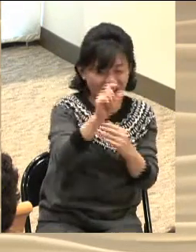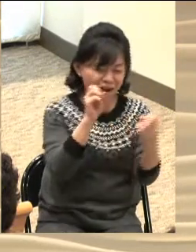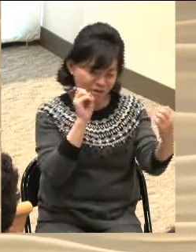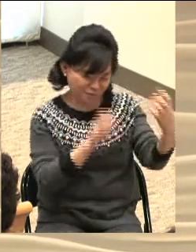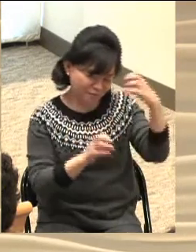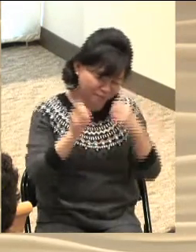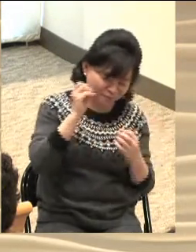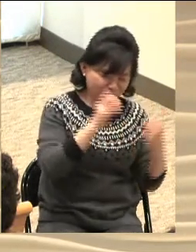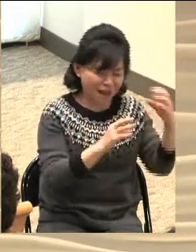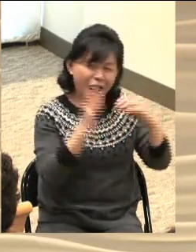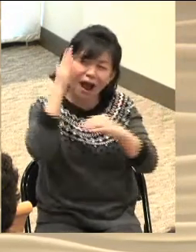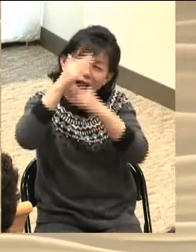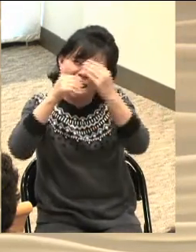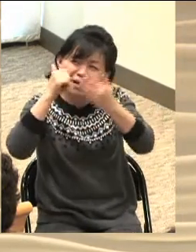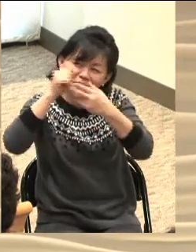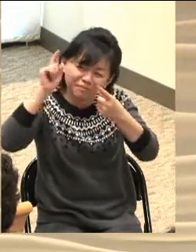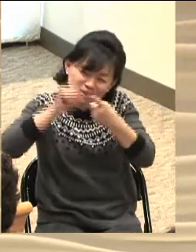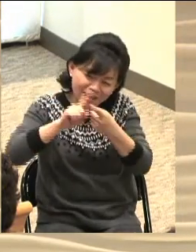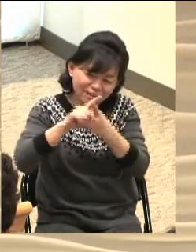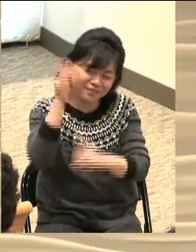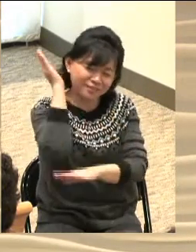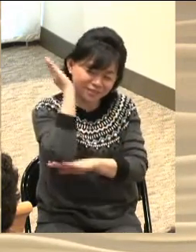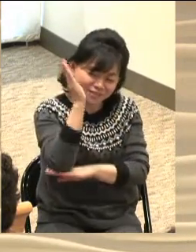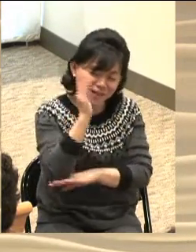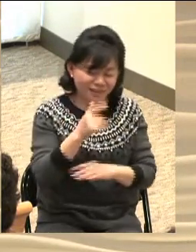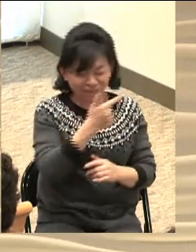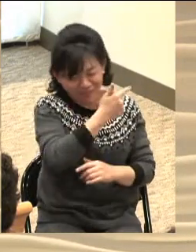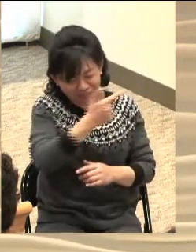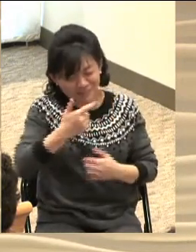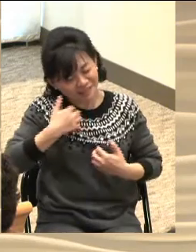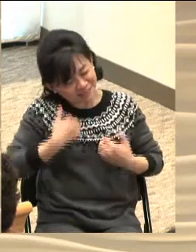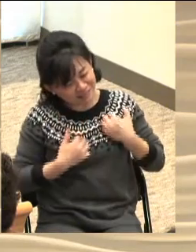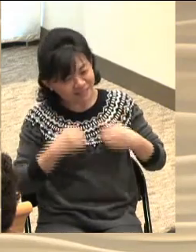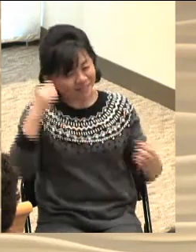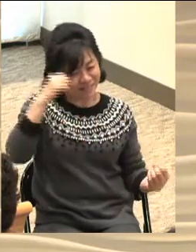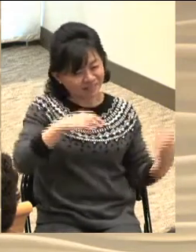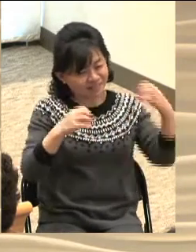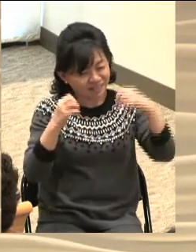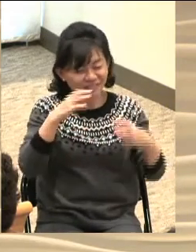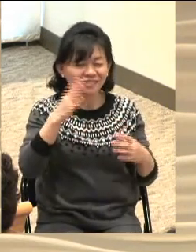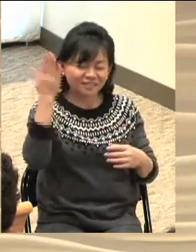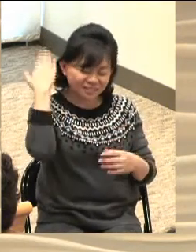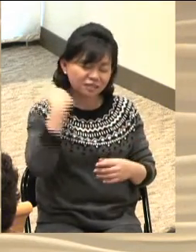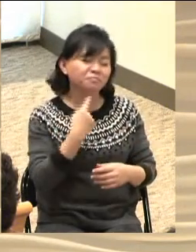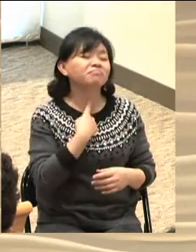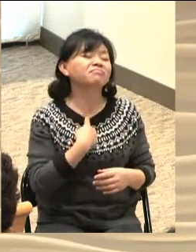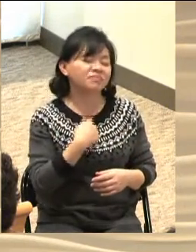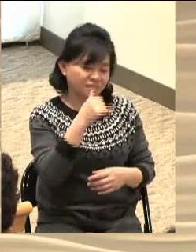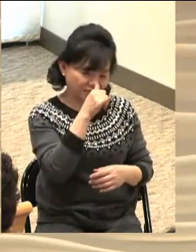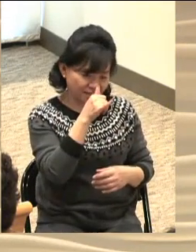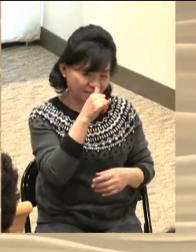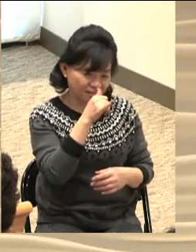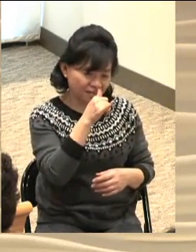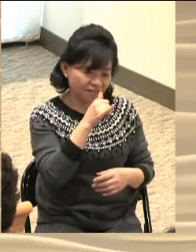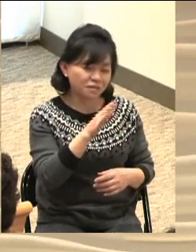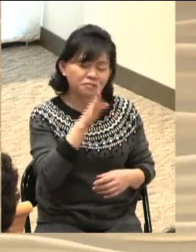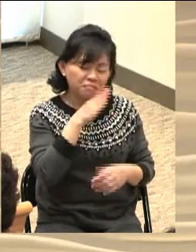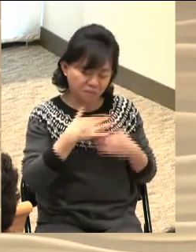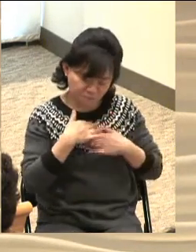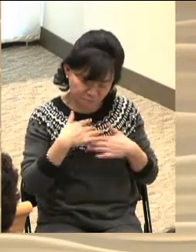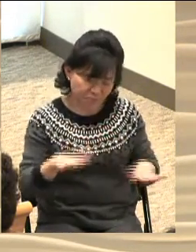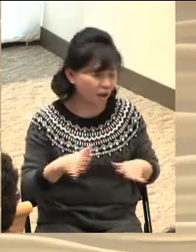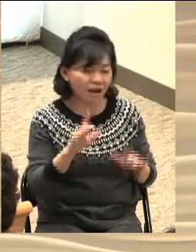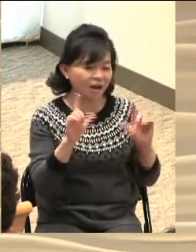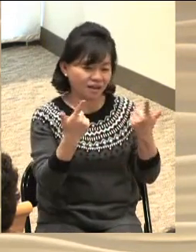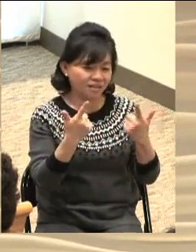밤늦게까지 그와 대화하면서 밤을 샀던 기억이 납니다 그래도 하나도 피곤하지 않은 거예요